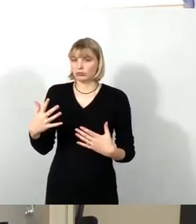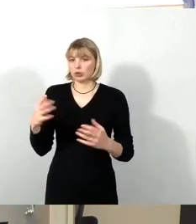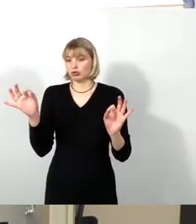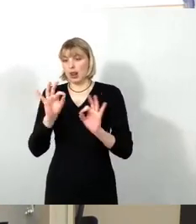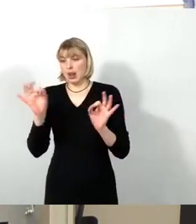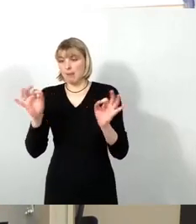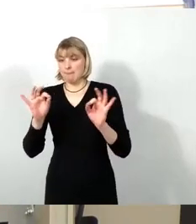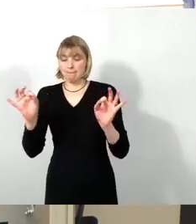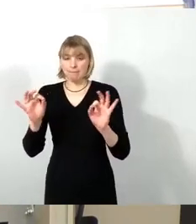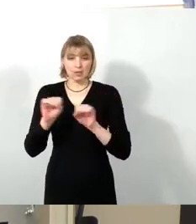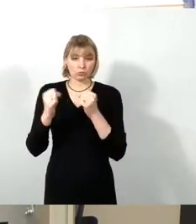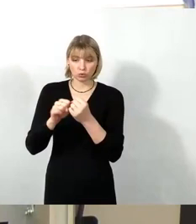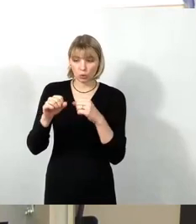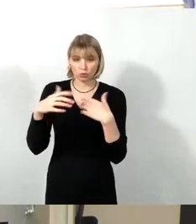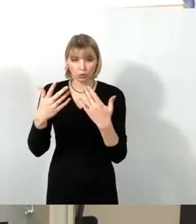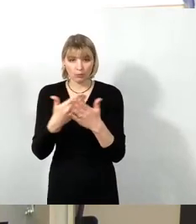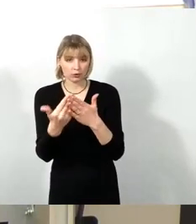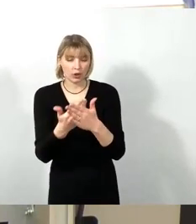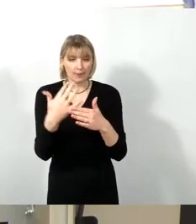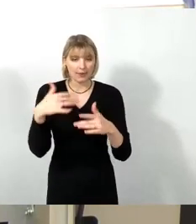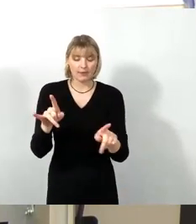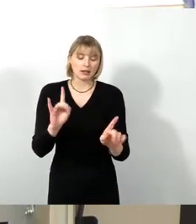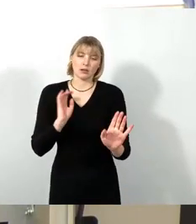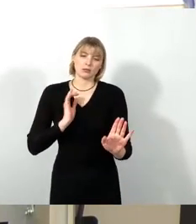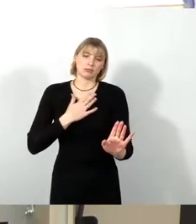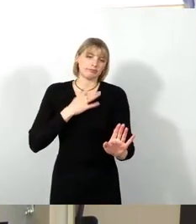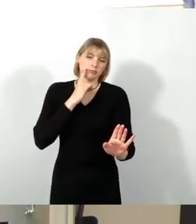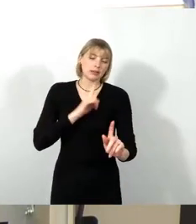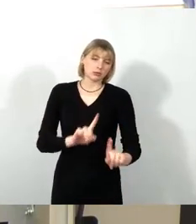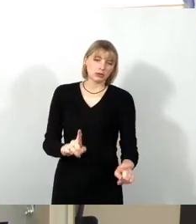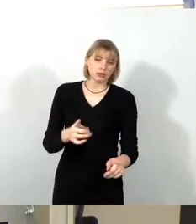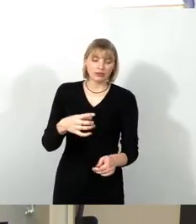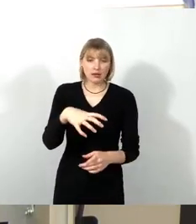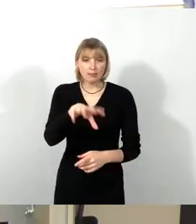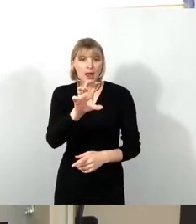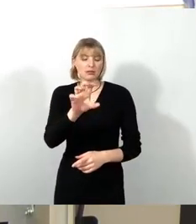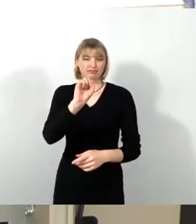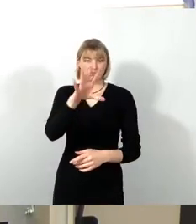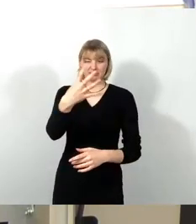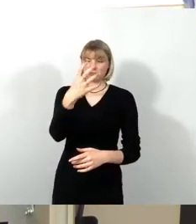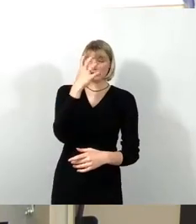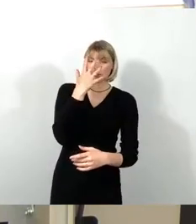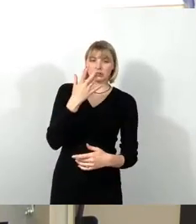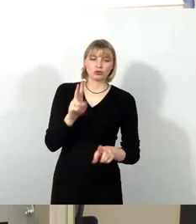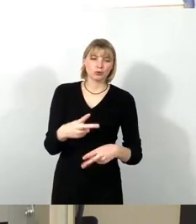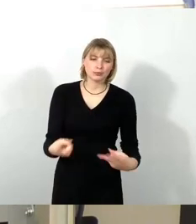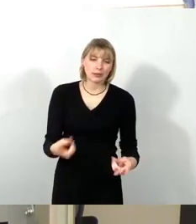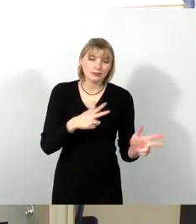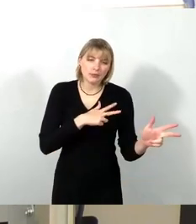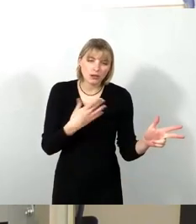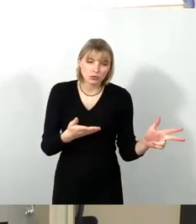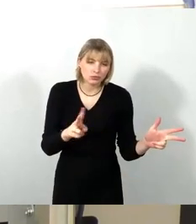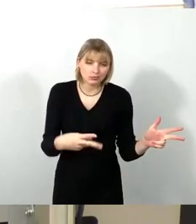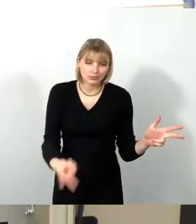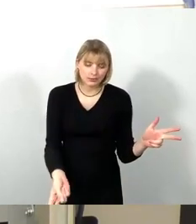Fahrradfahrer dort mit aufgeblendeten Scheinwerfern rumfahren würden und, und, und. Also man kann sich dort